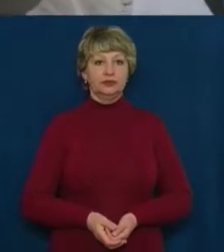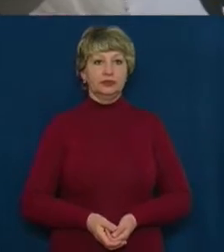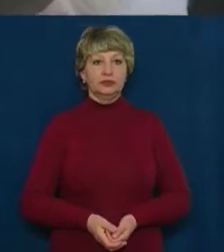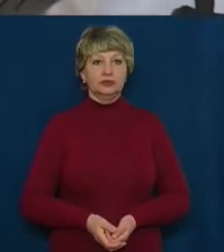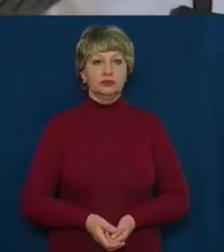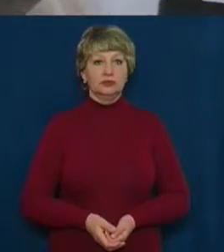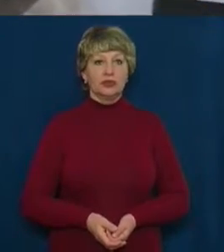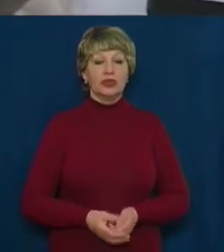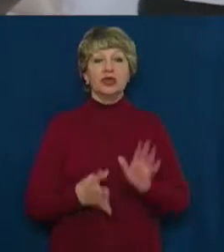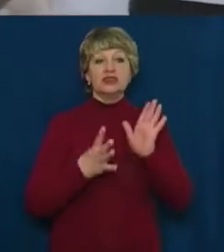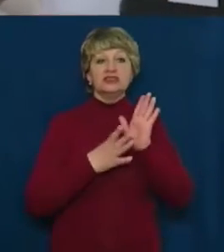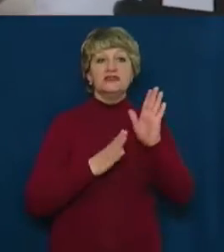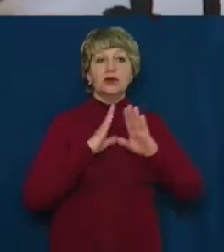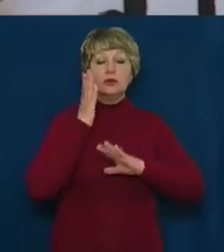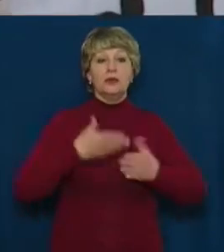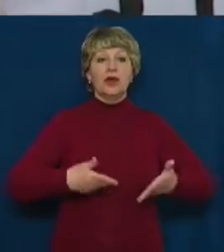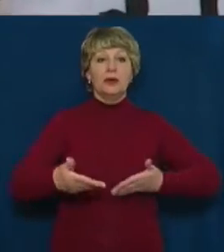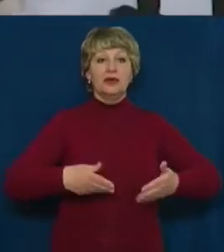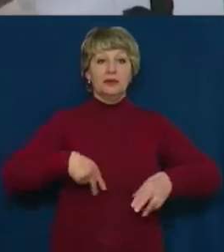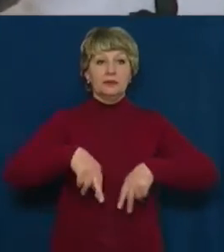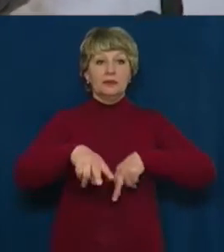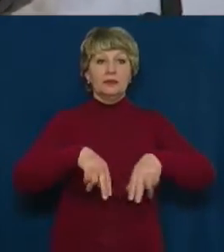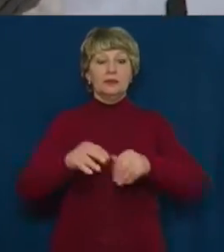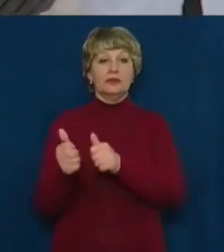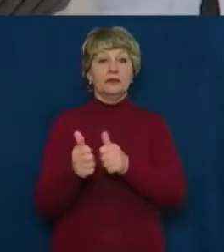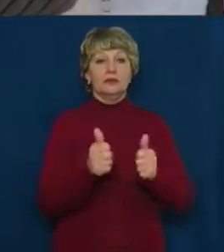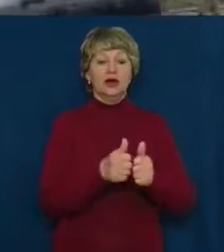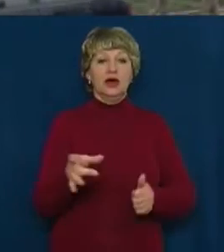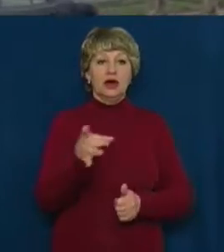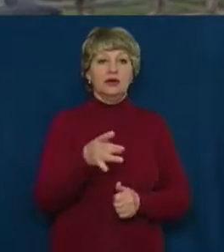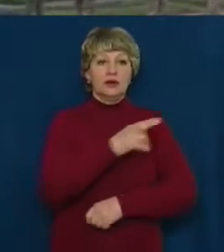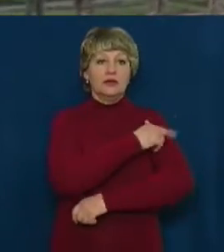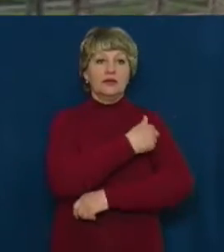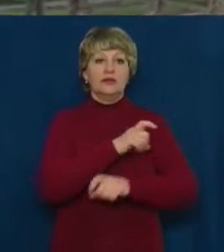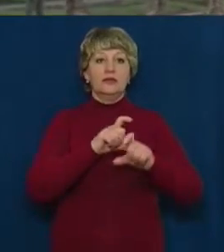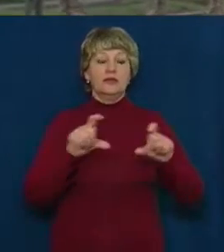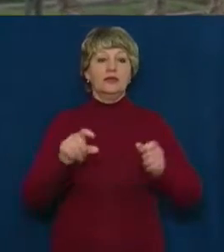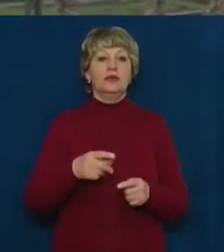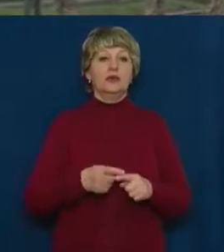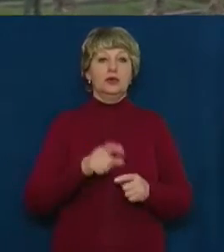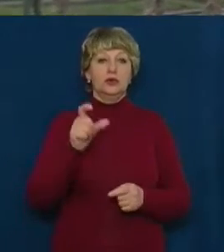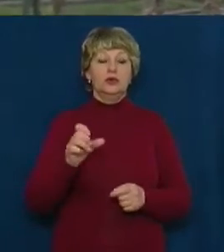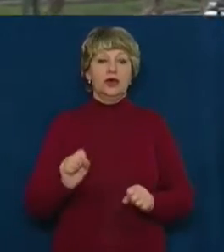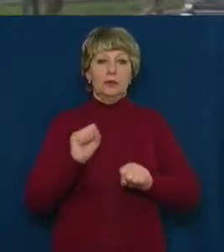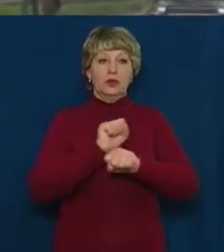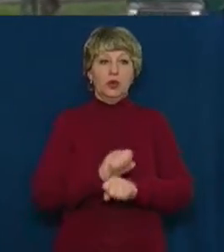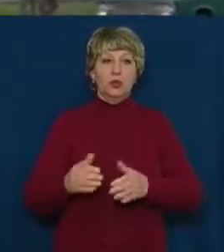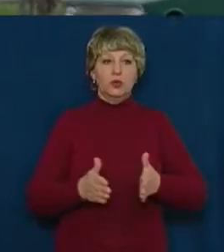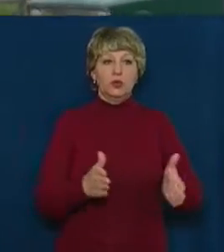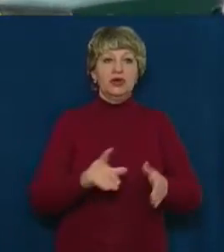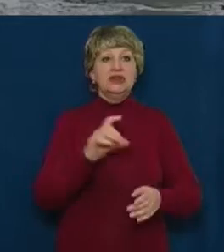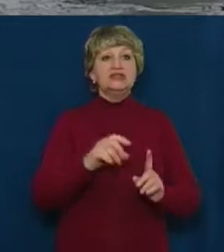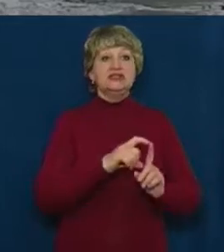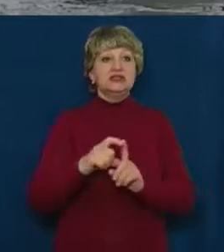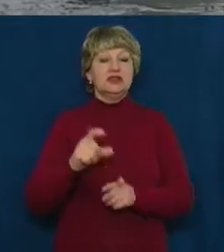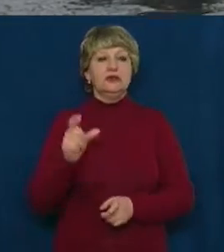Із 9-ї ранку на пішохідному переході біля райлікарні Чорнобаївці блокують рух транспорту. Зі слів Олександра Острогушка, люди хочуть, аби